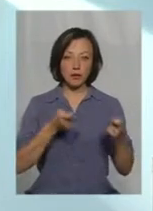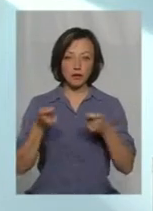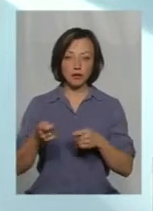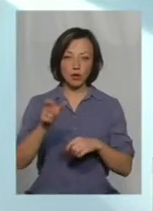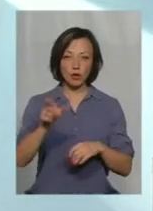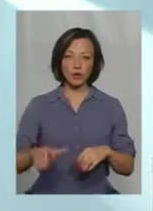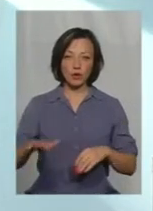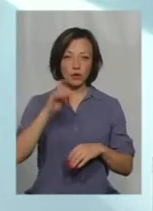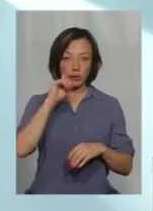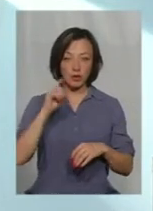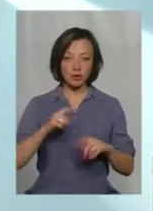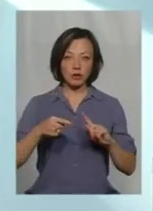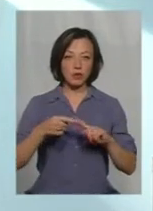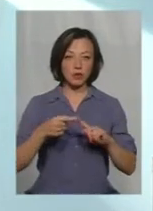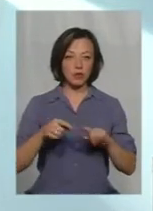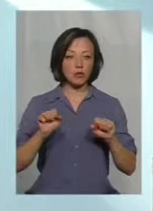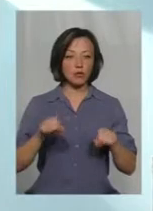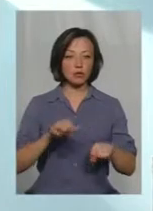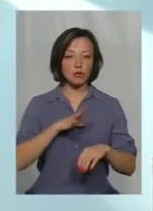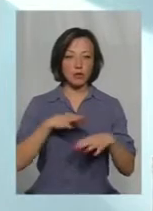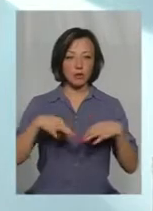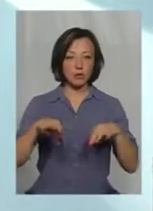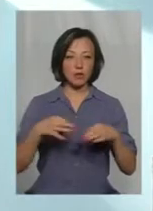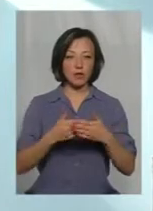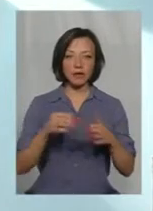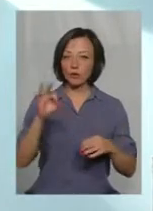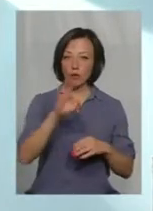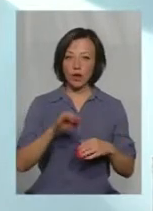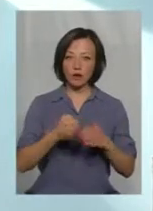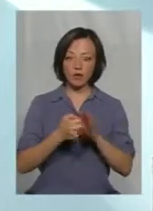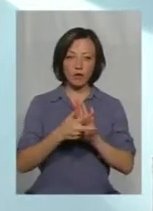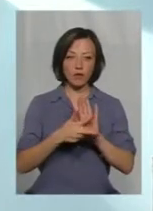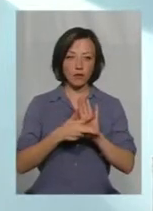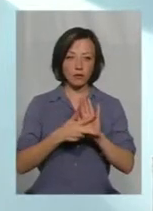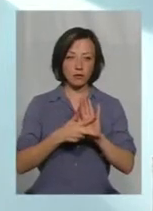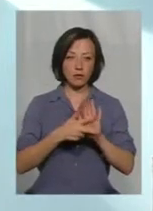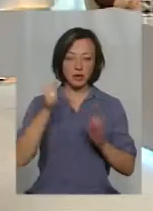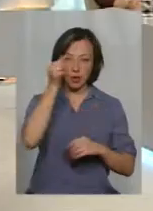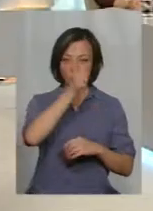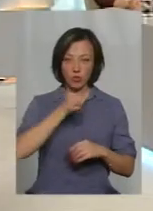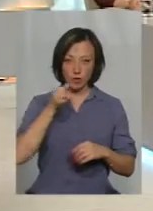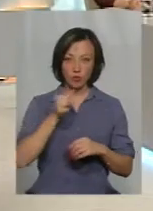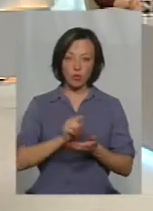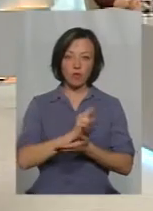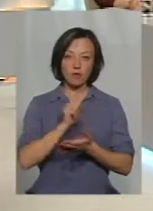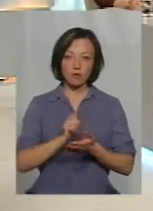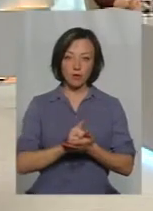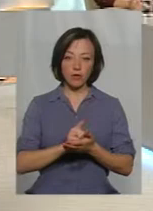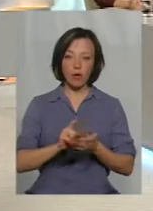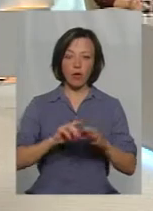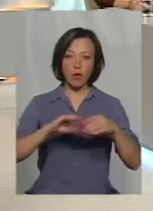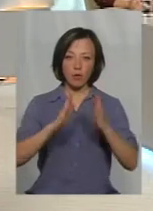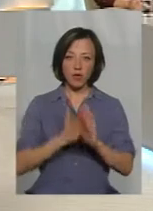люди на територію України? Це може бути автомобіль від нуля до вісьми років. І обов'язково об'єм